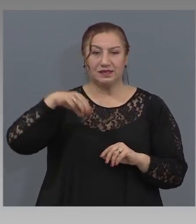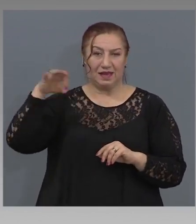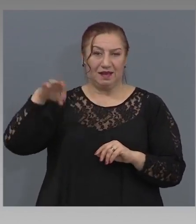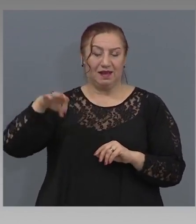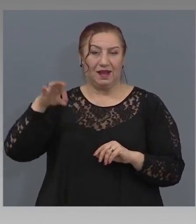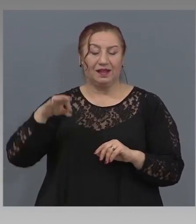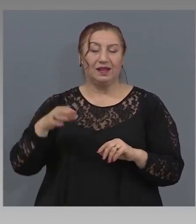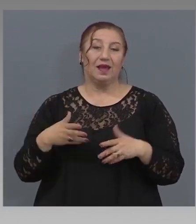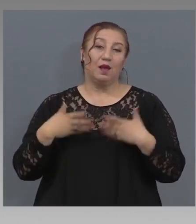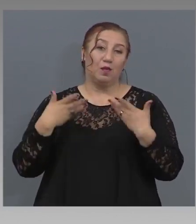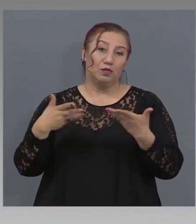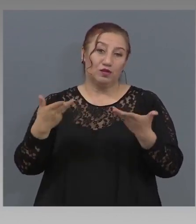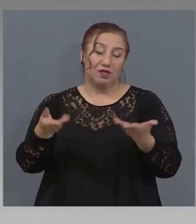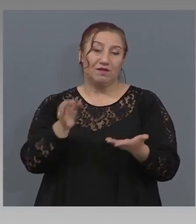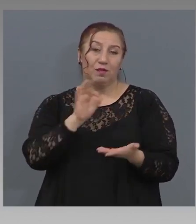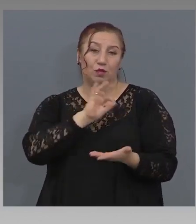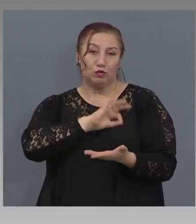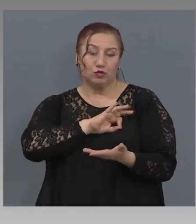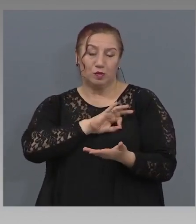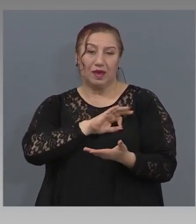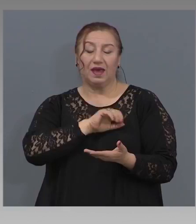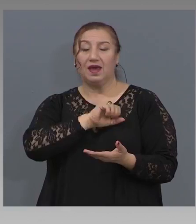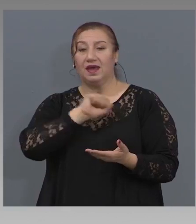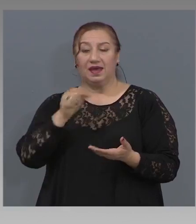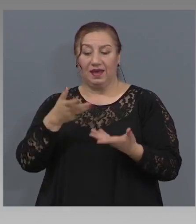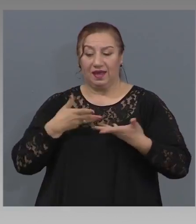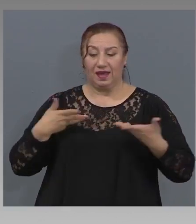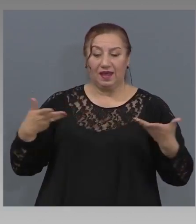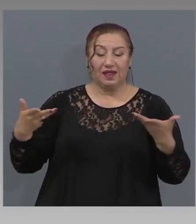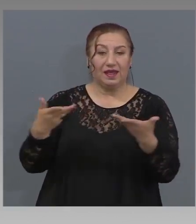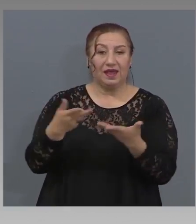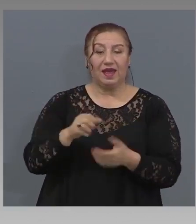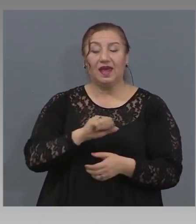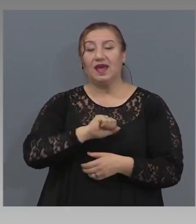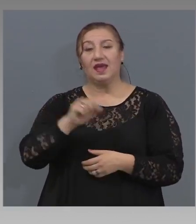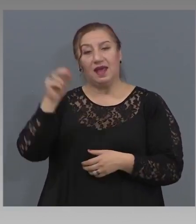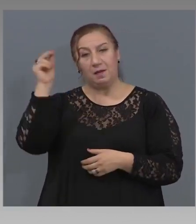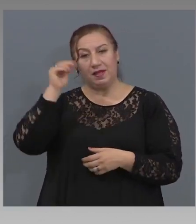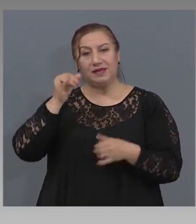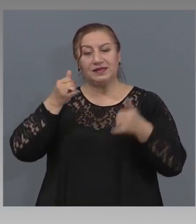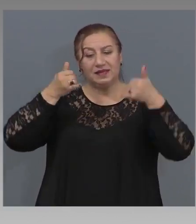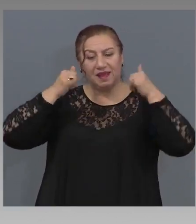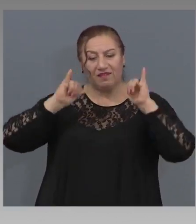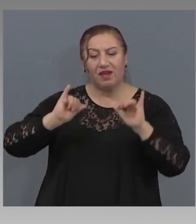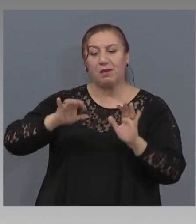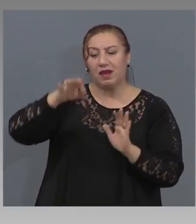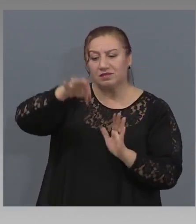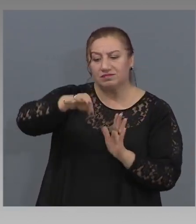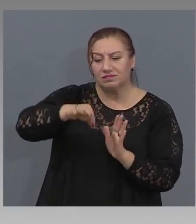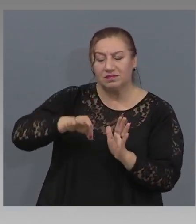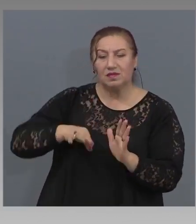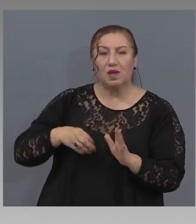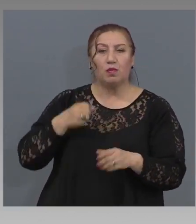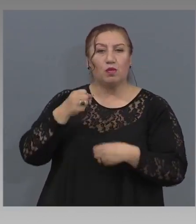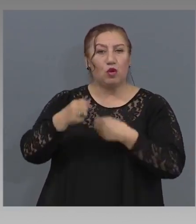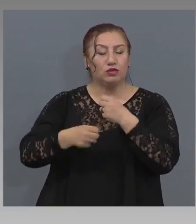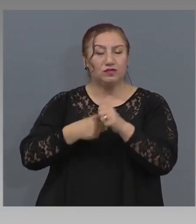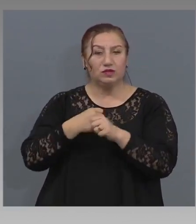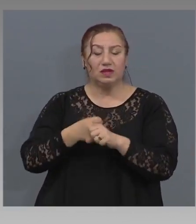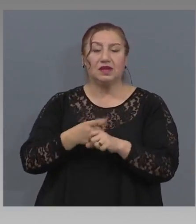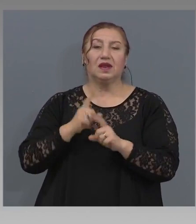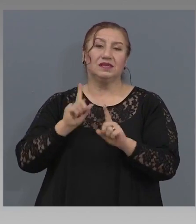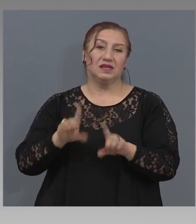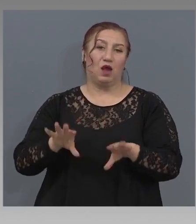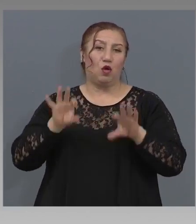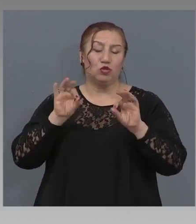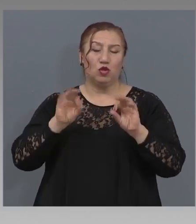Пожелавам успех и ние, и българските фермери, и производители са на разположение да отговорят